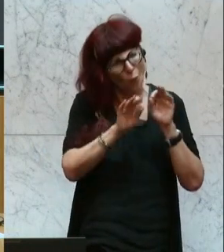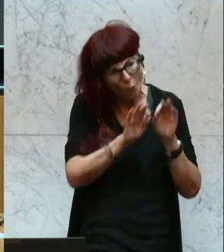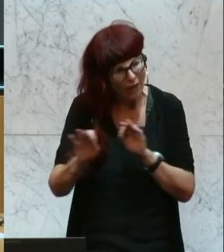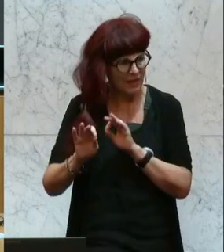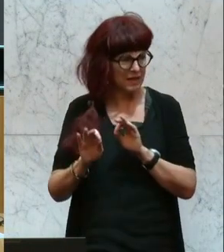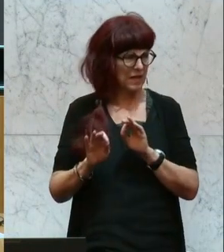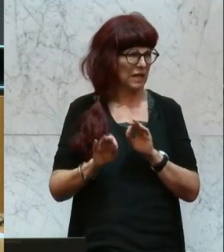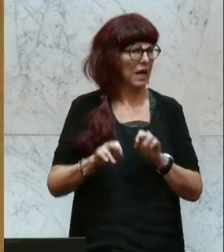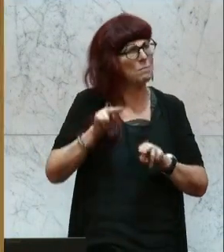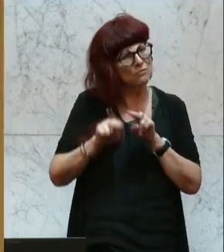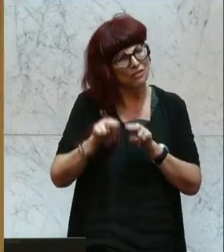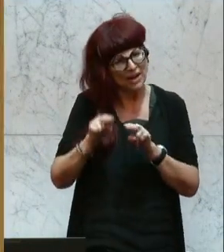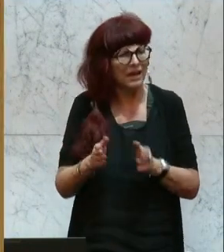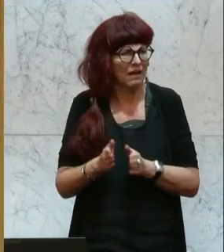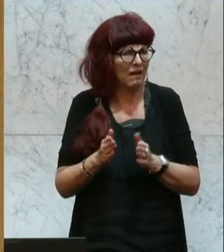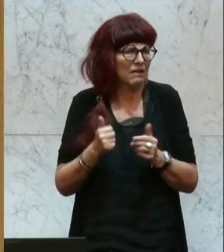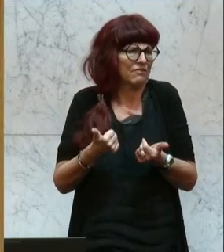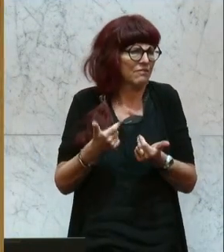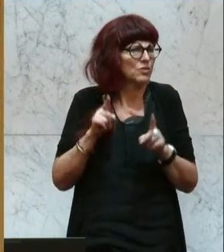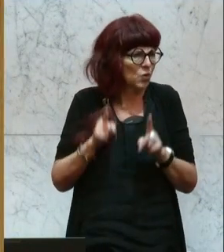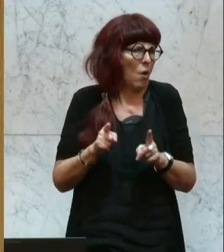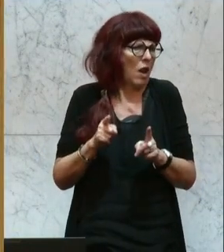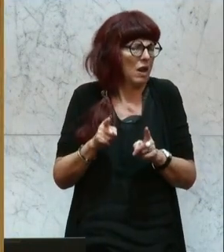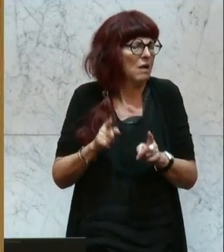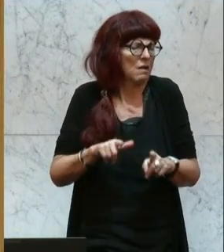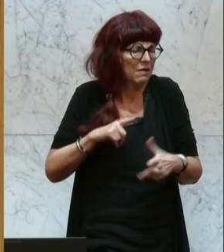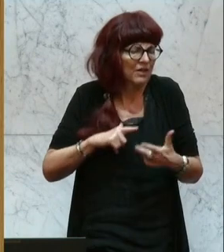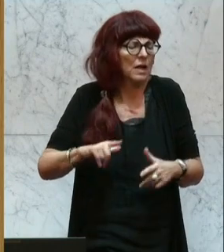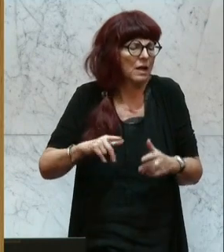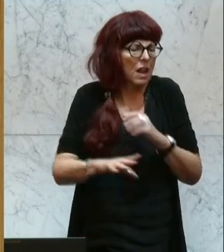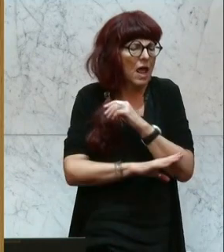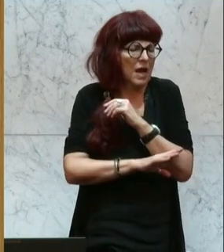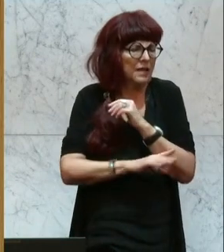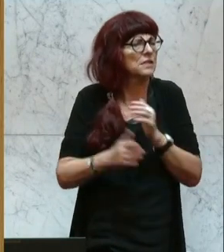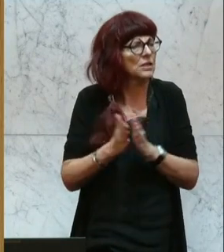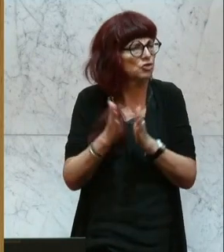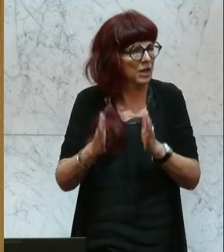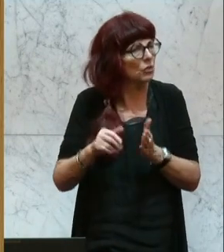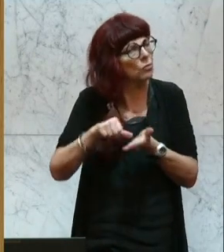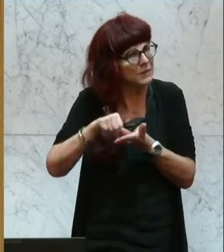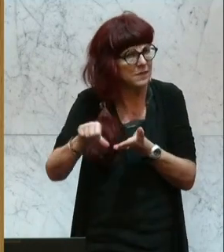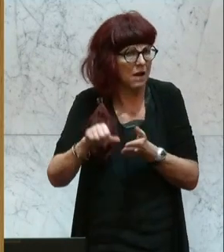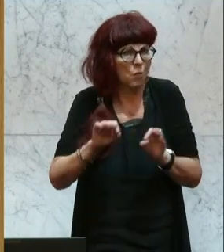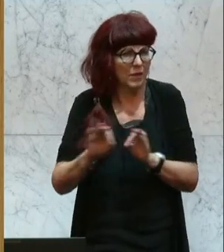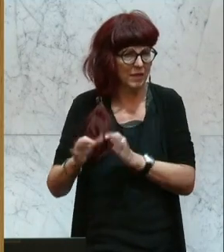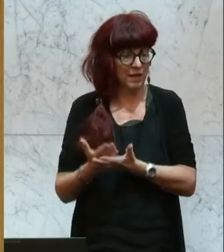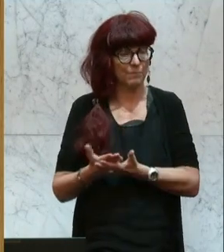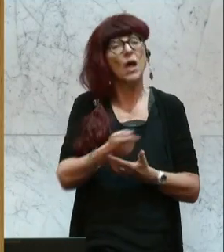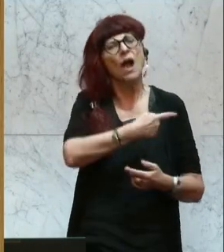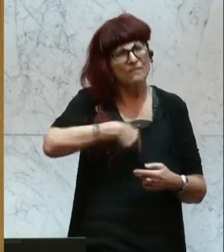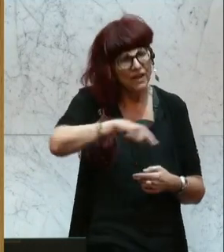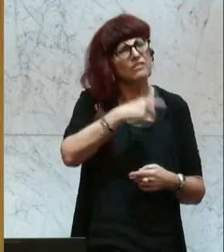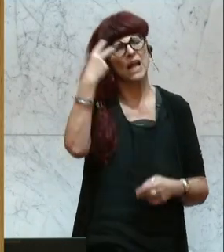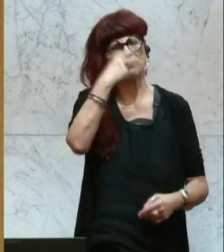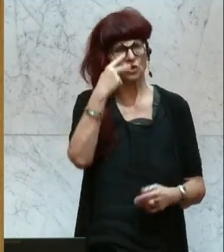Lehrlingsentschädigung ausbezahlt. Insofern, wir werden dieser Vorlage unsere Zustimmung geben. Es ist nicht der große Wurf,